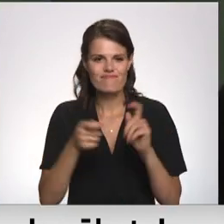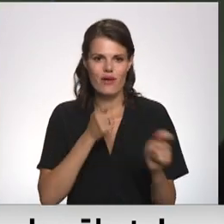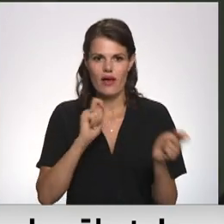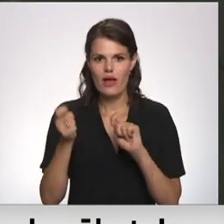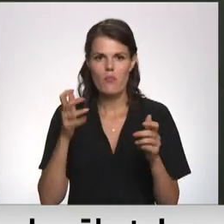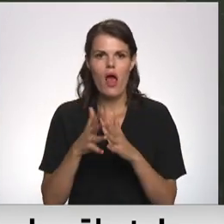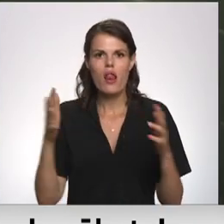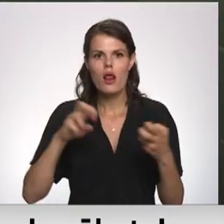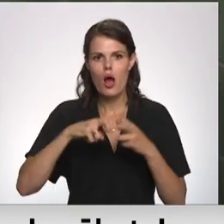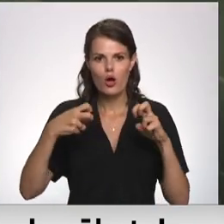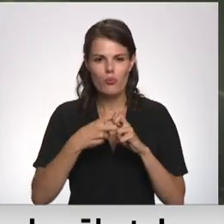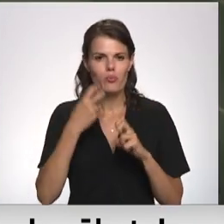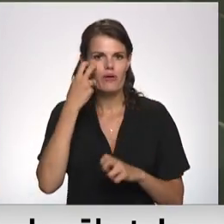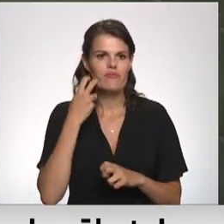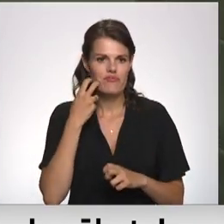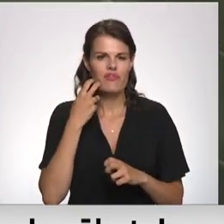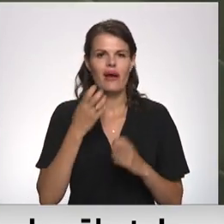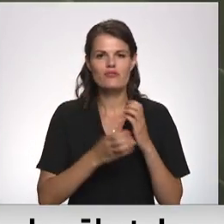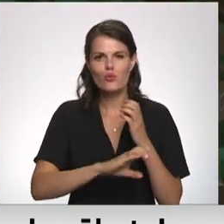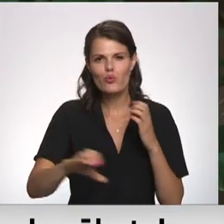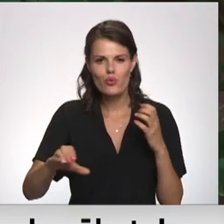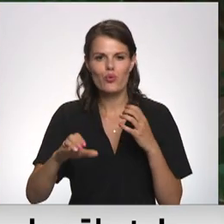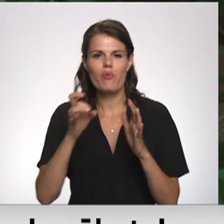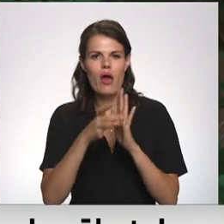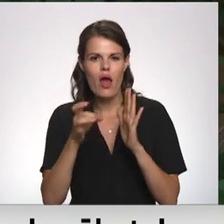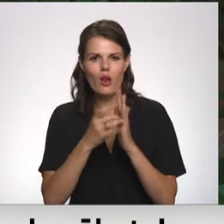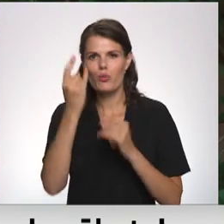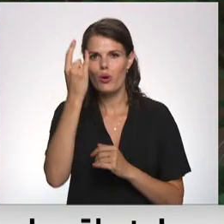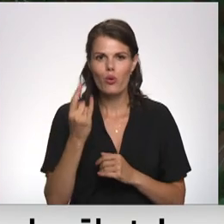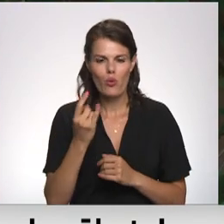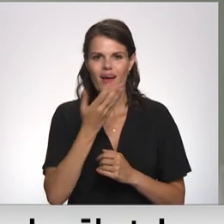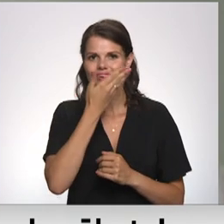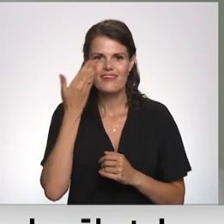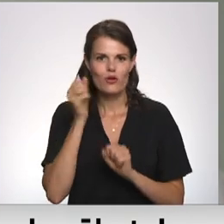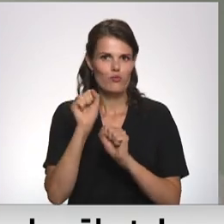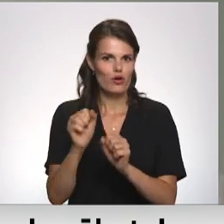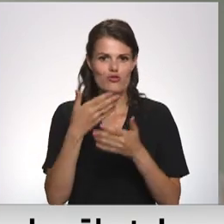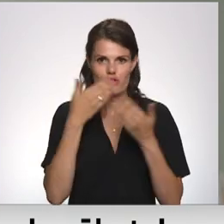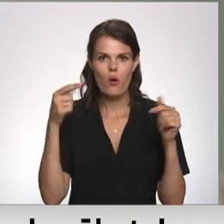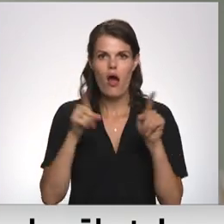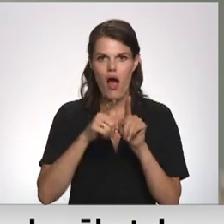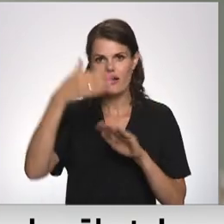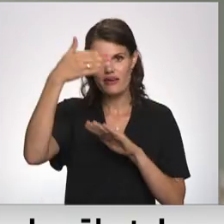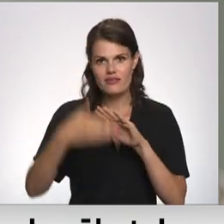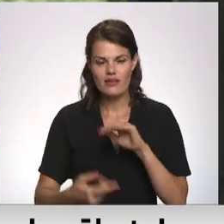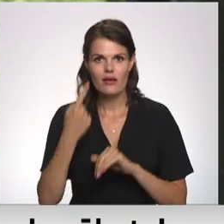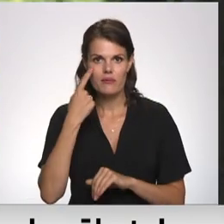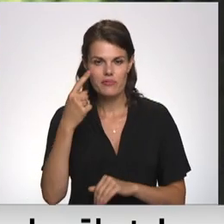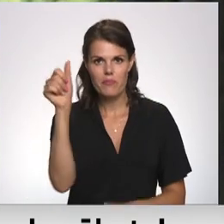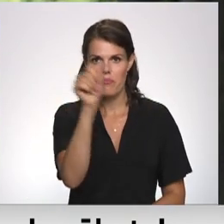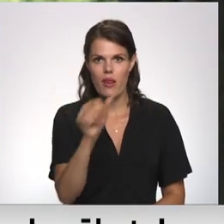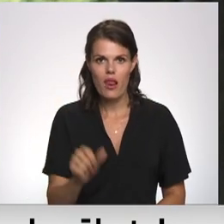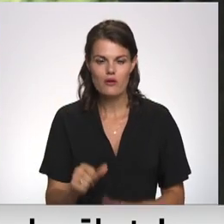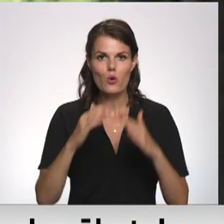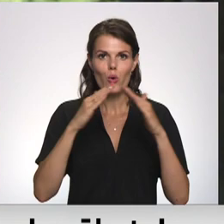Lielākās problēmas reda novecojušie inženieru, tehniskie tīkli un vecie logi, kas netur siltumu. Arī sienās parādījušās plaisas. Jums